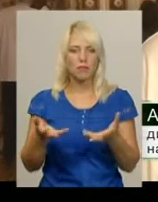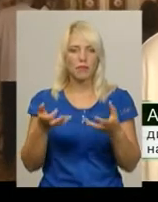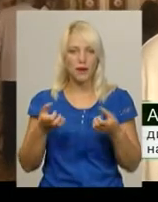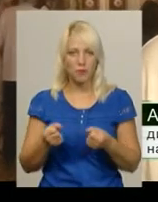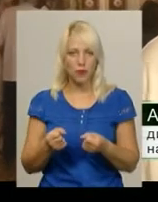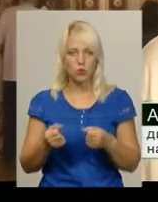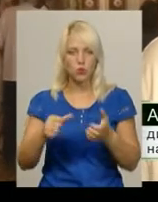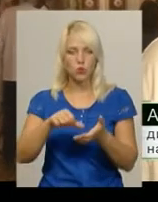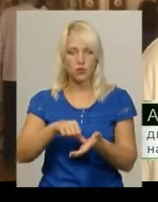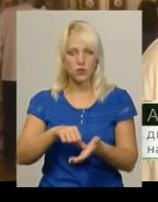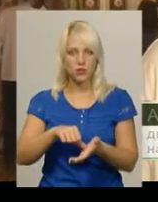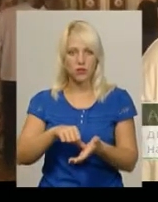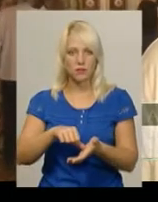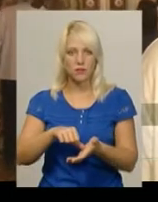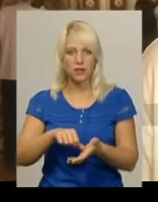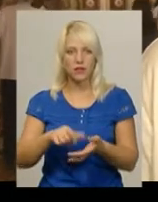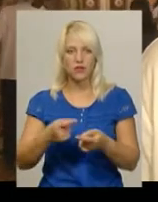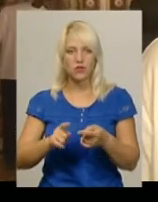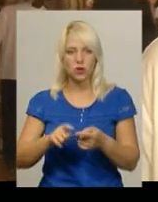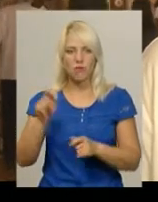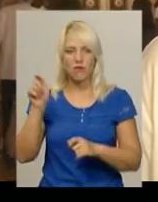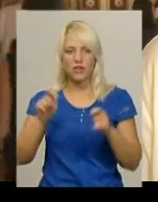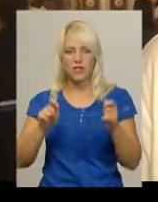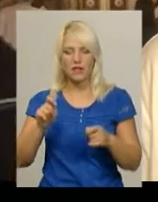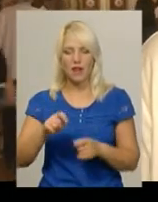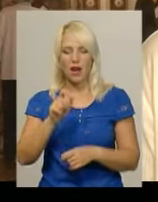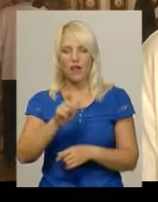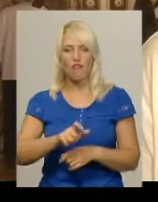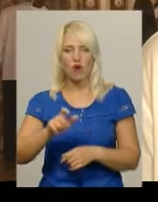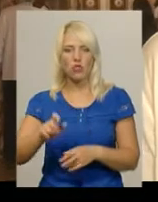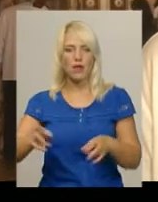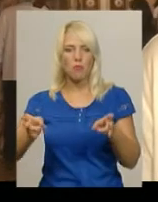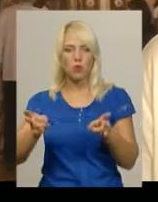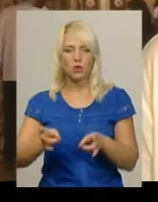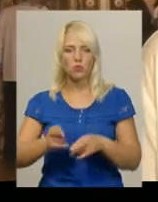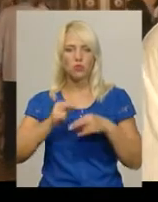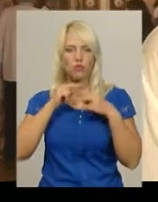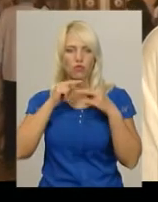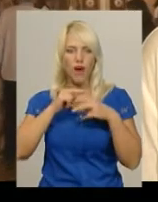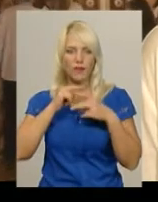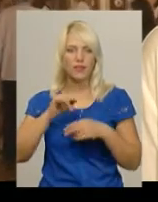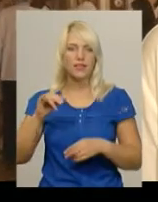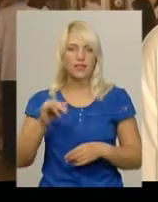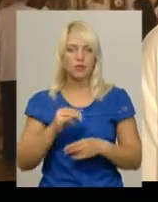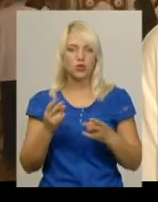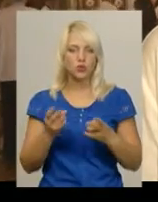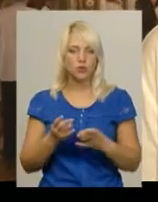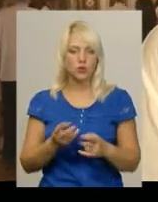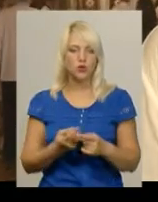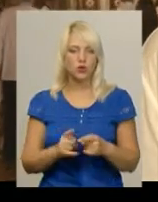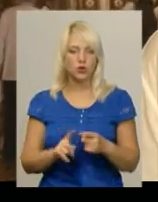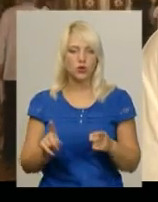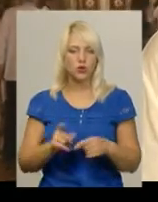участь у цьому фестивалі, вони потребують уваги, вони потребують того, щоб їх